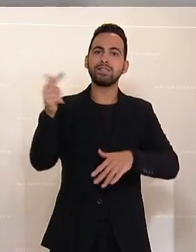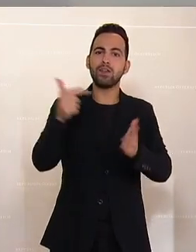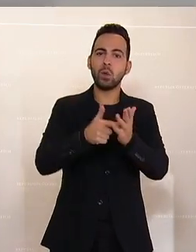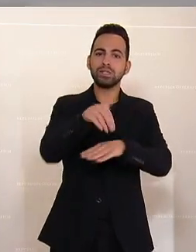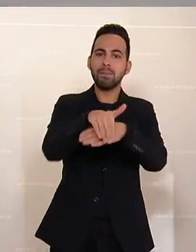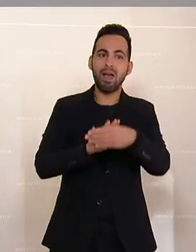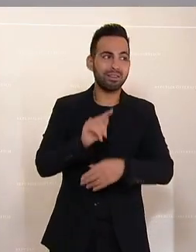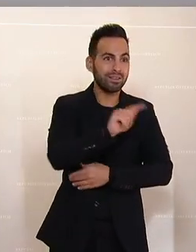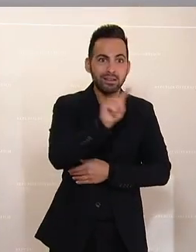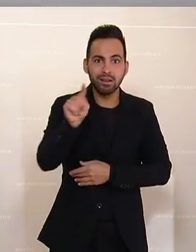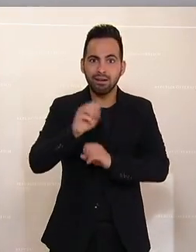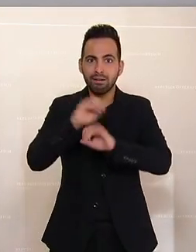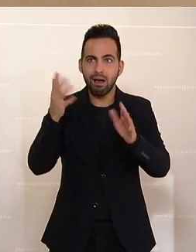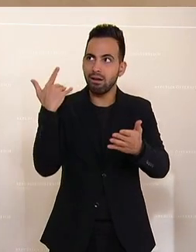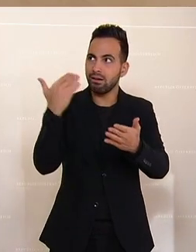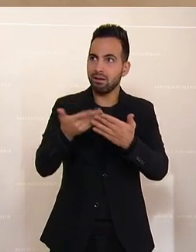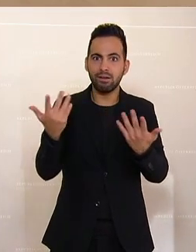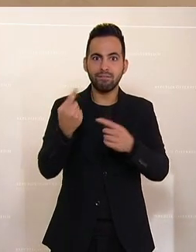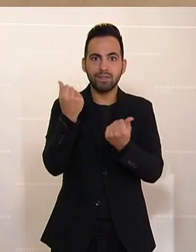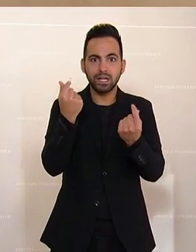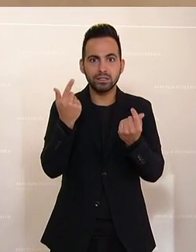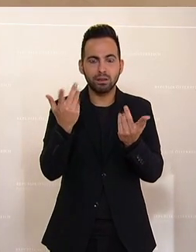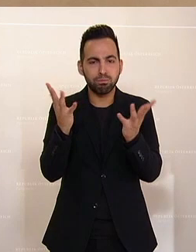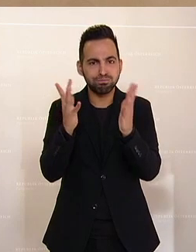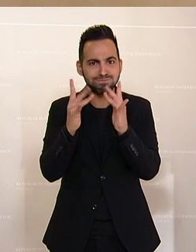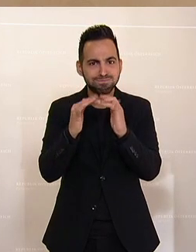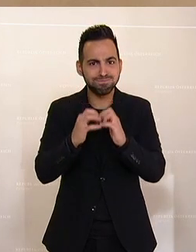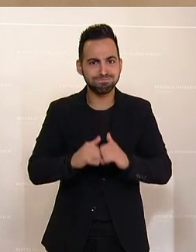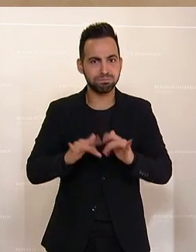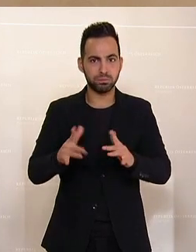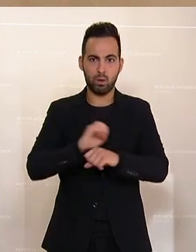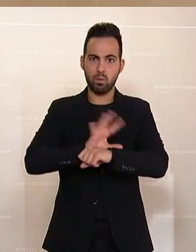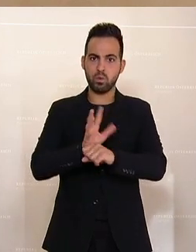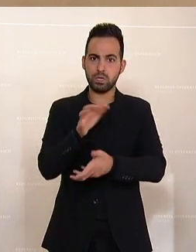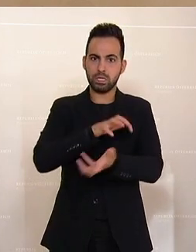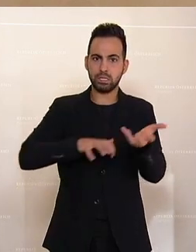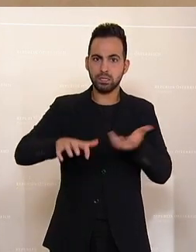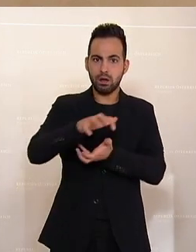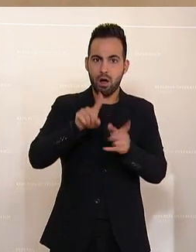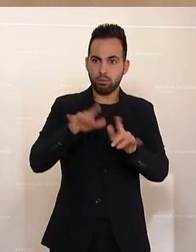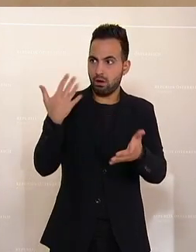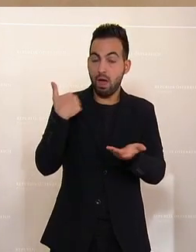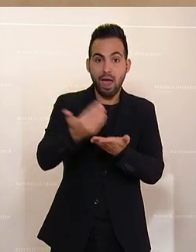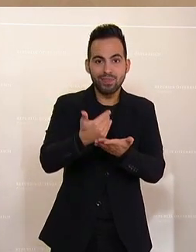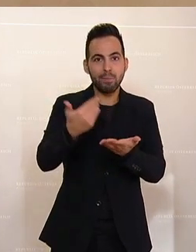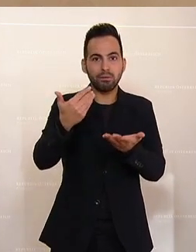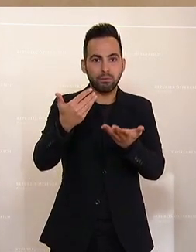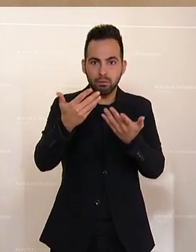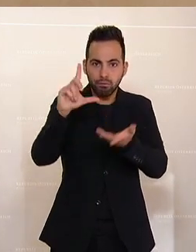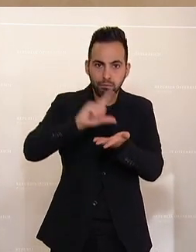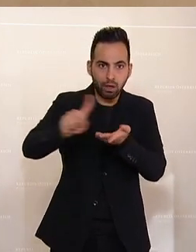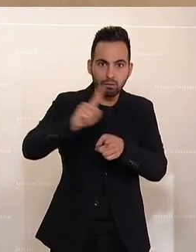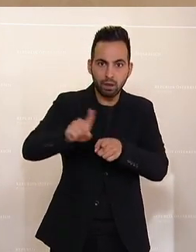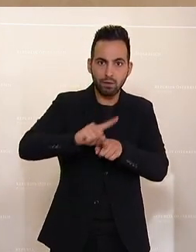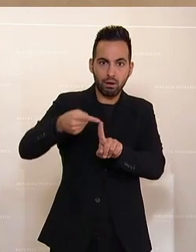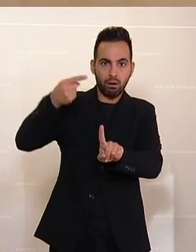die finanziell natürlich geschädigt sind durch diese Corona-Krise und einen massiven Einnahmenausfall gehabt haben in den